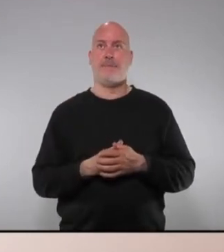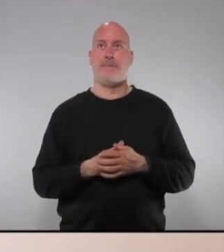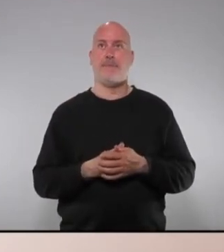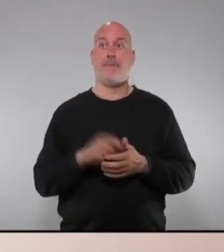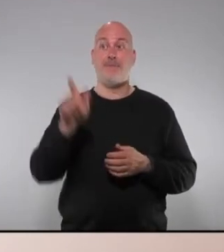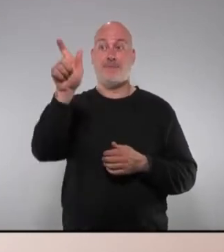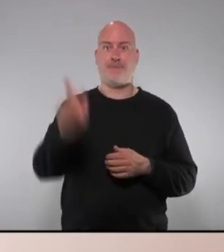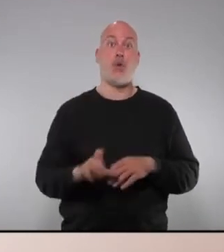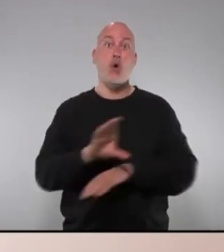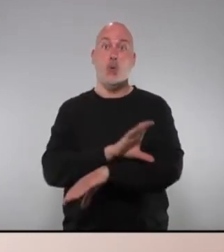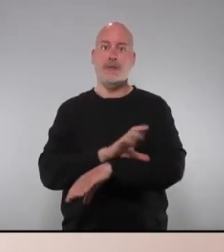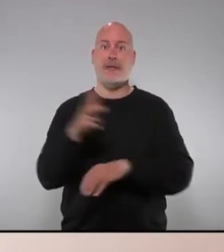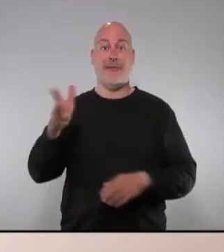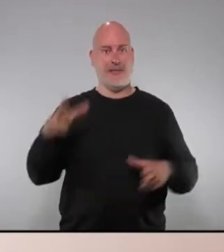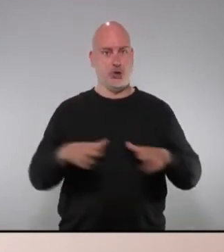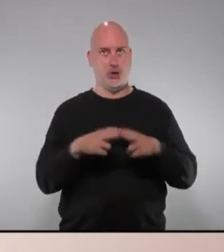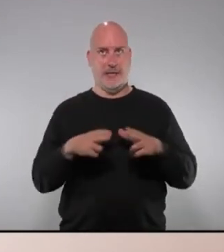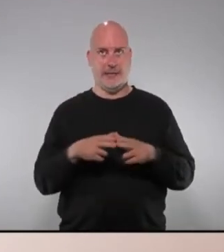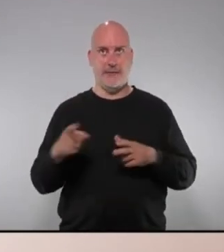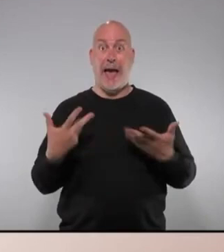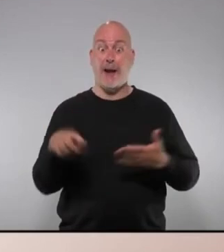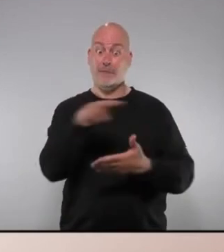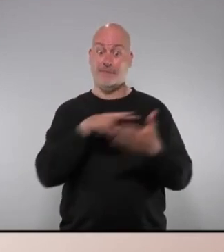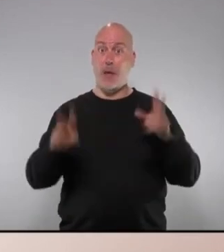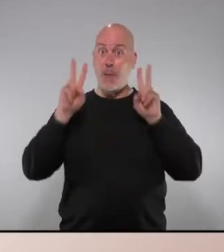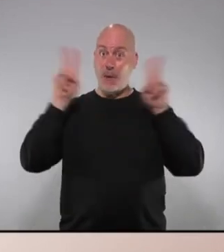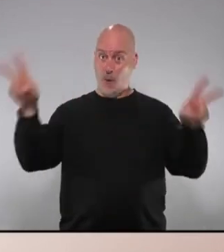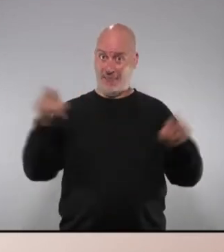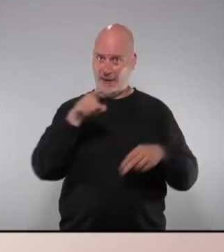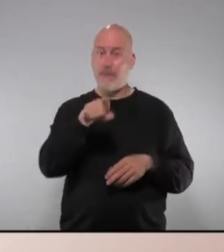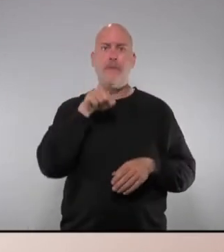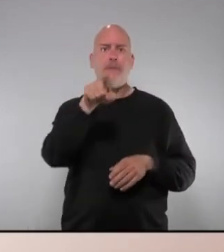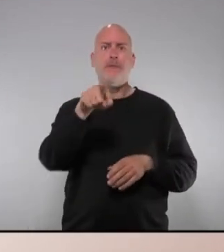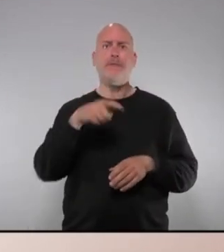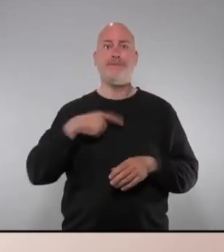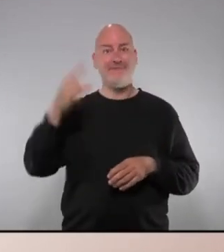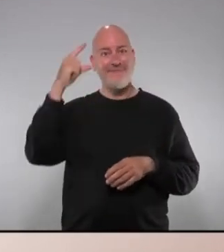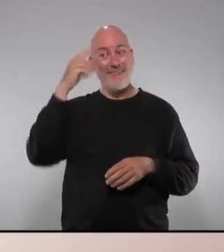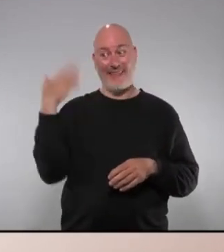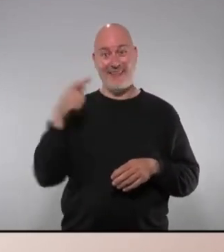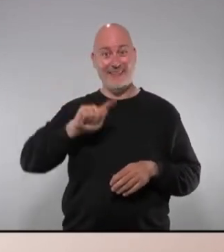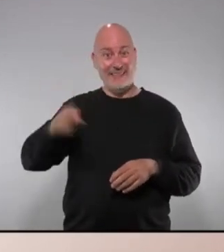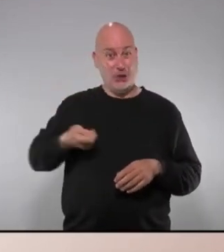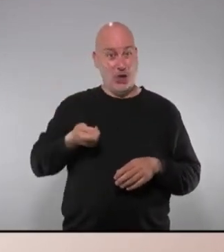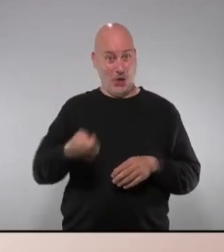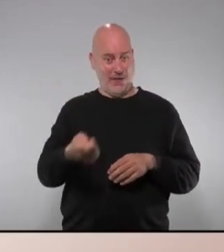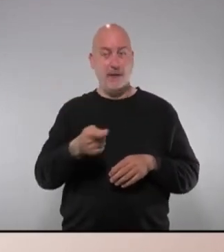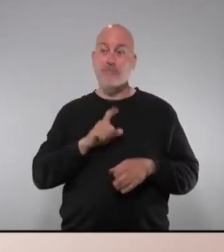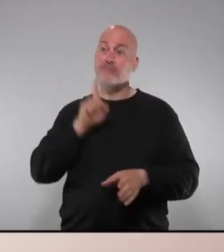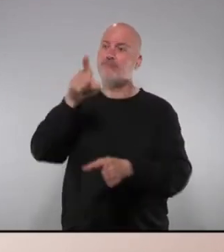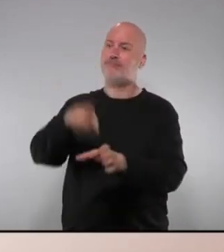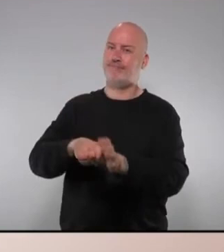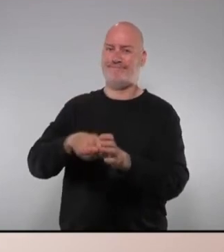Senyora consellera de Drets Socials, llegeixo la vanguardia que vostè va participar en aquesta diada de Sant Jordi en una iniciativa